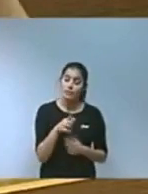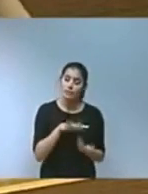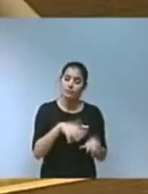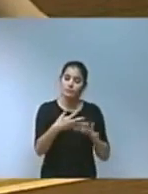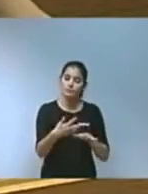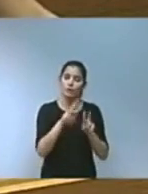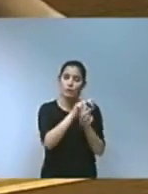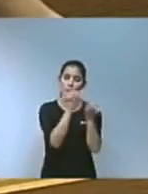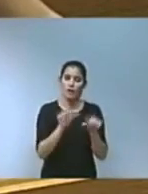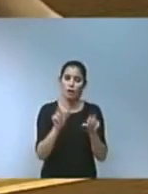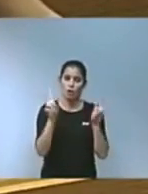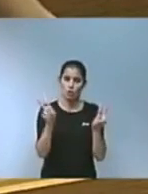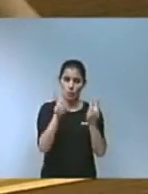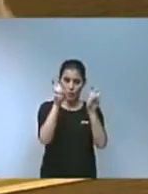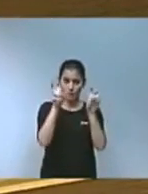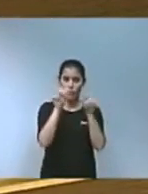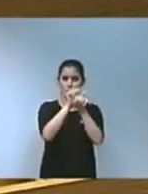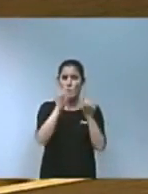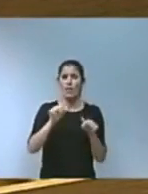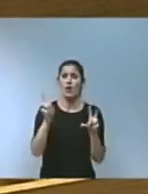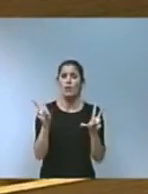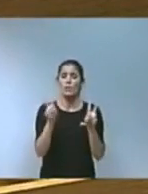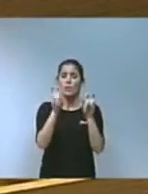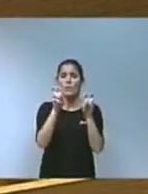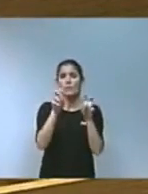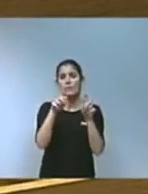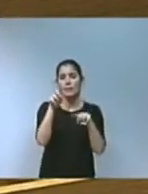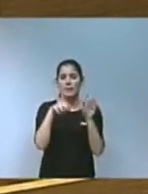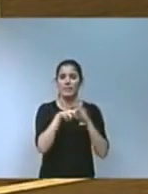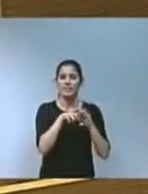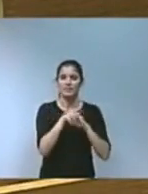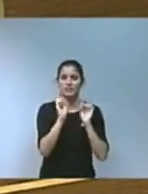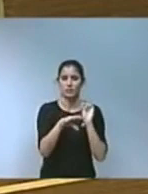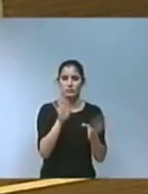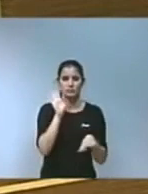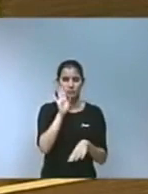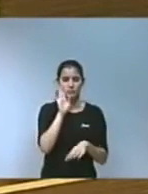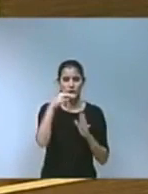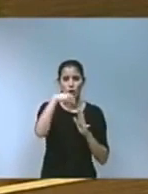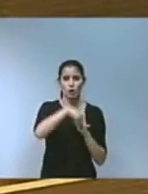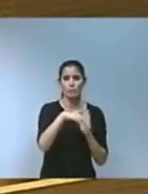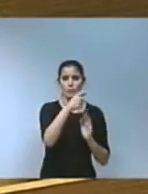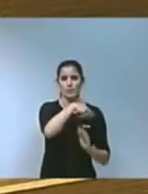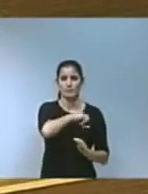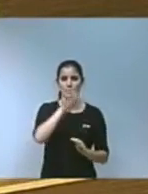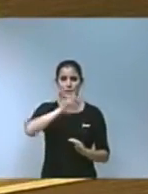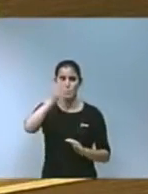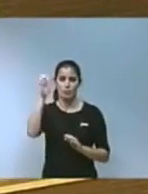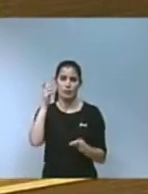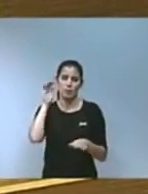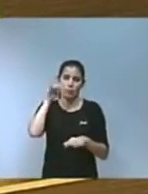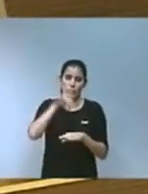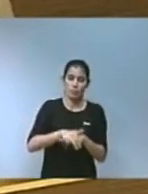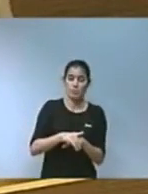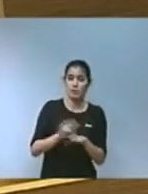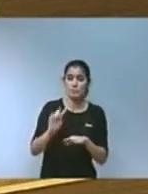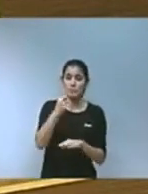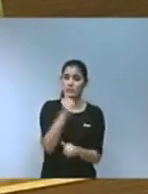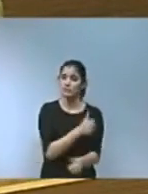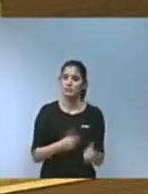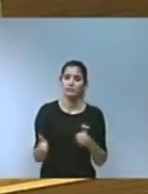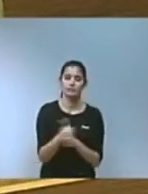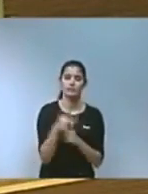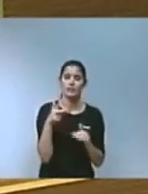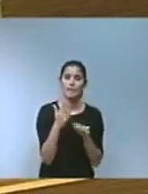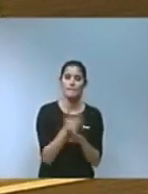d'acord amb les opcions de gestió de residus prevalents a la normativa estatal i europea, prioritzant i primant la prevenció en la